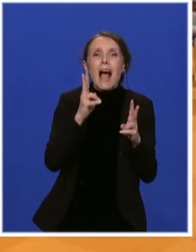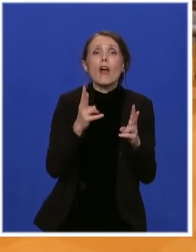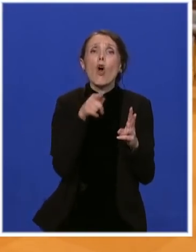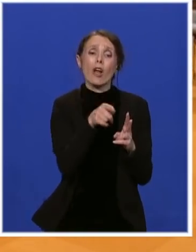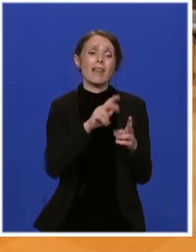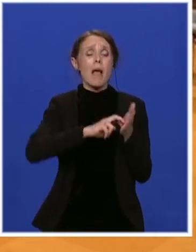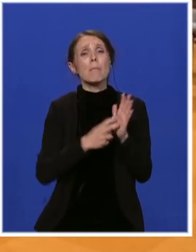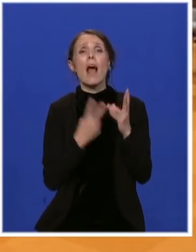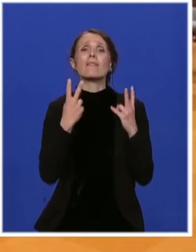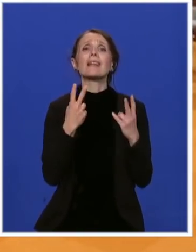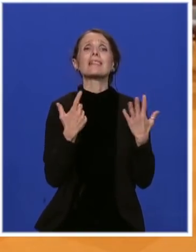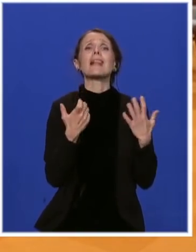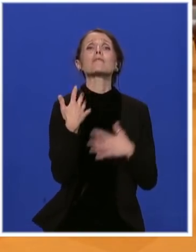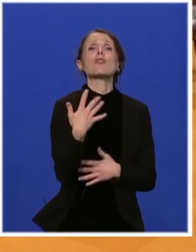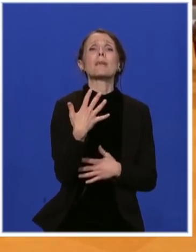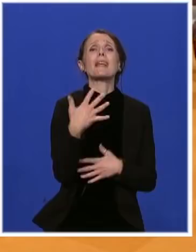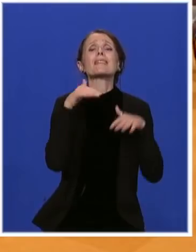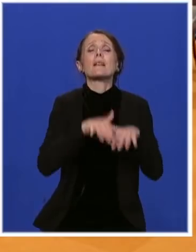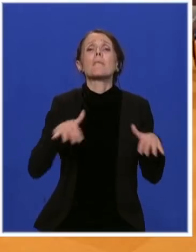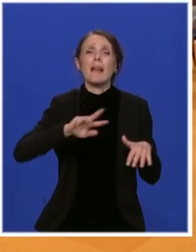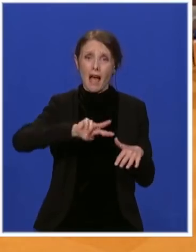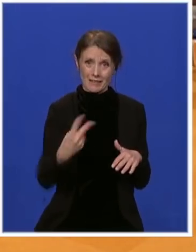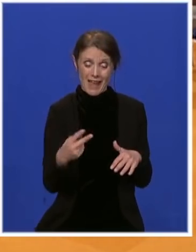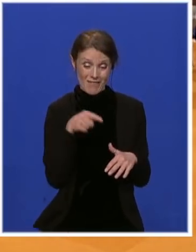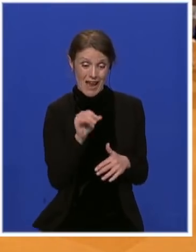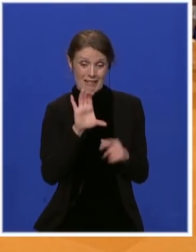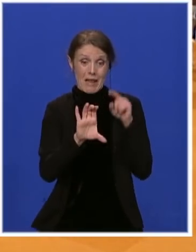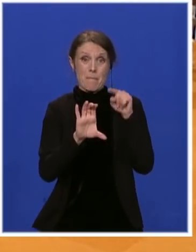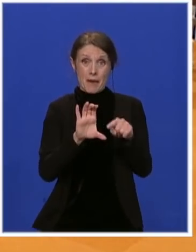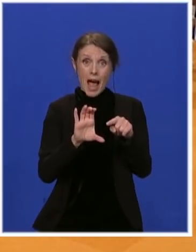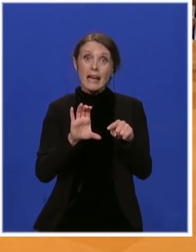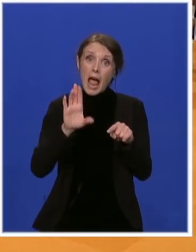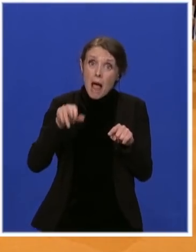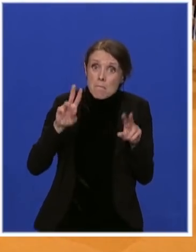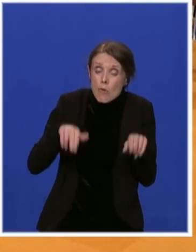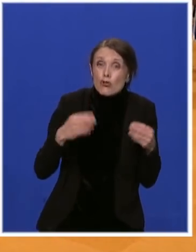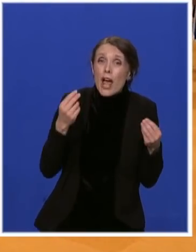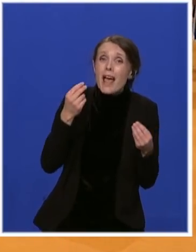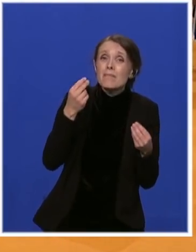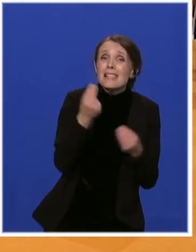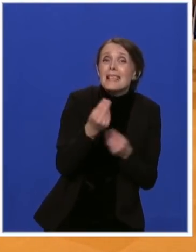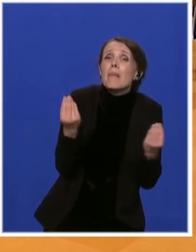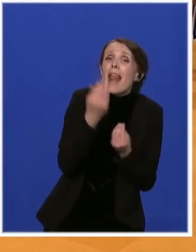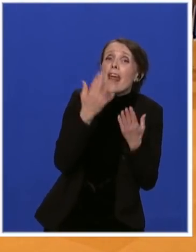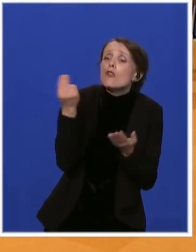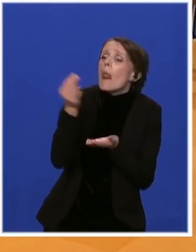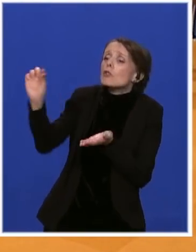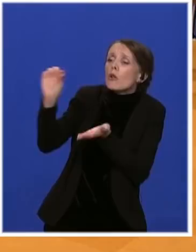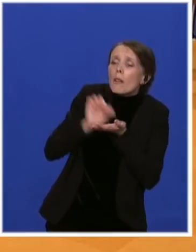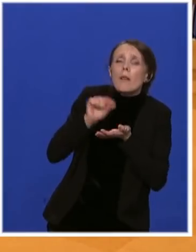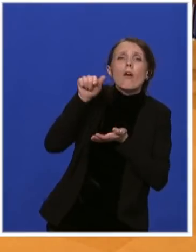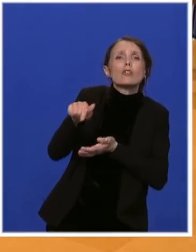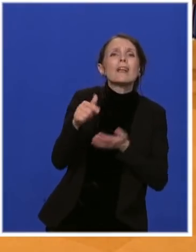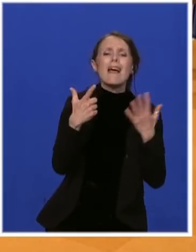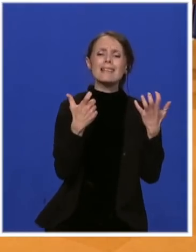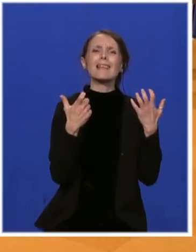Može li Srbija da računa na išto od tih sredstava, na makar mali deo od tih sredstava, dakle,